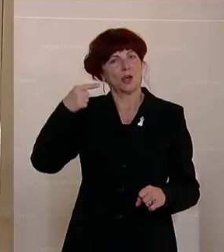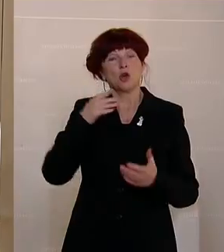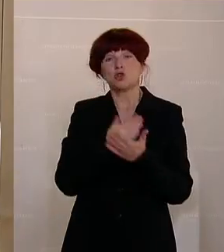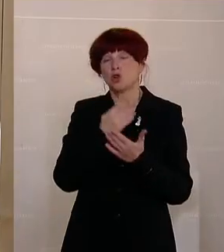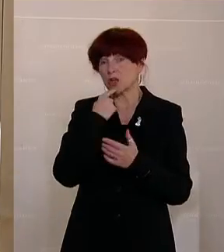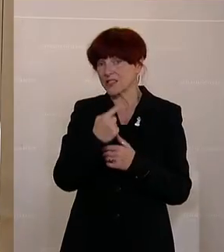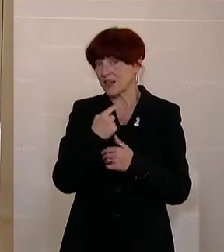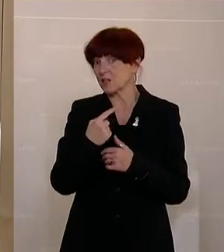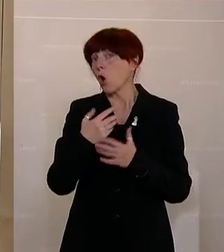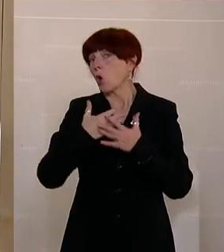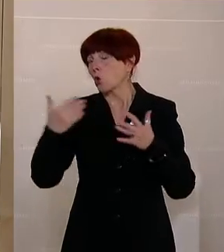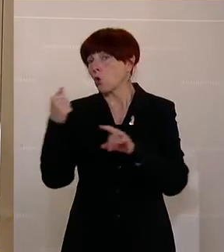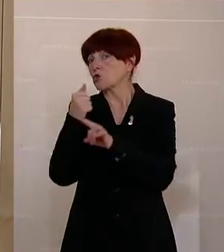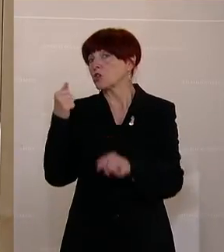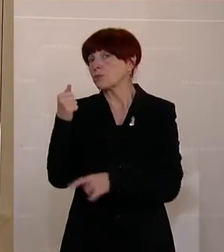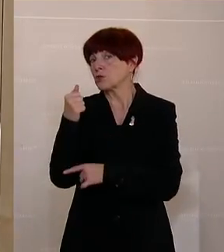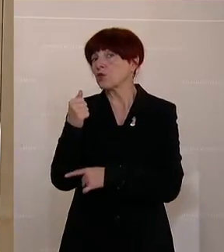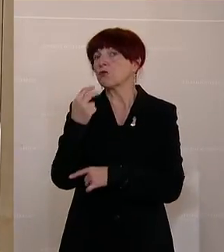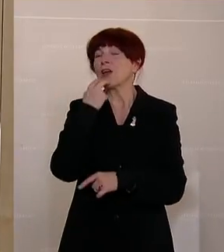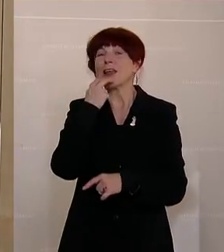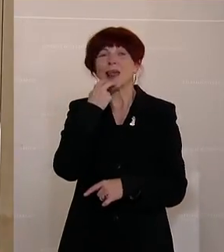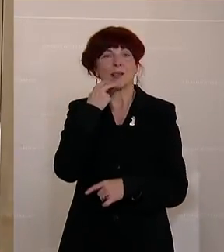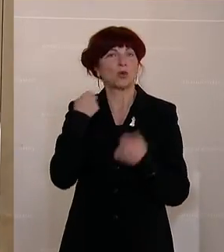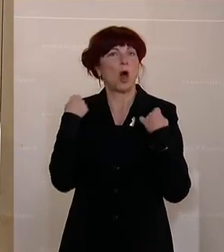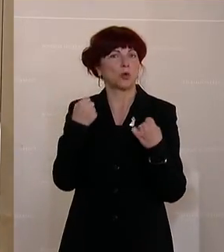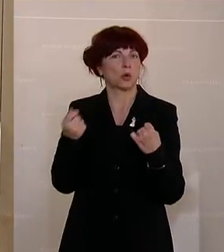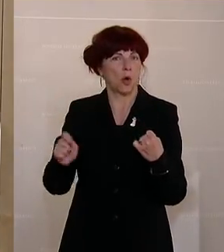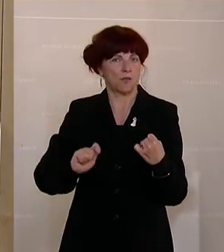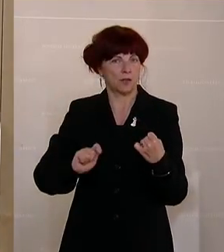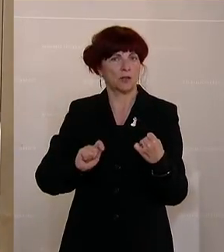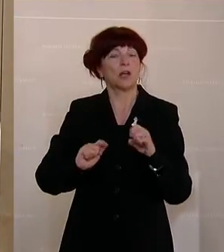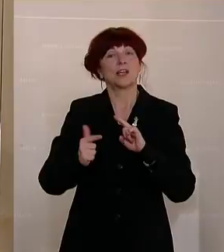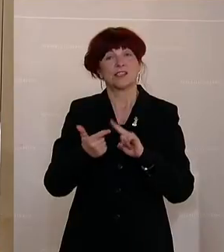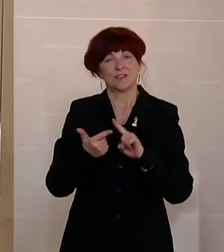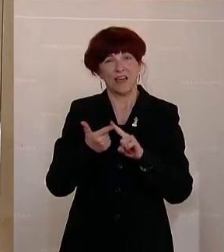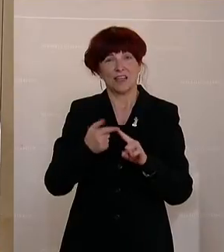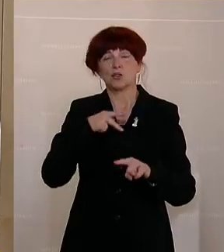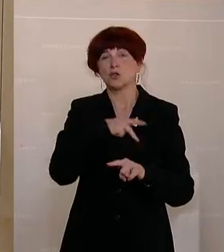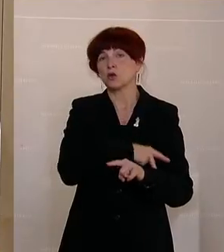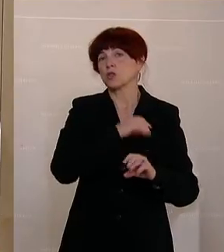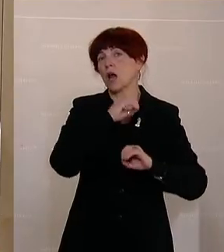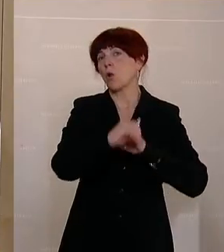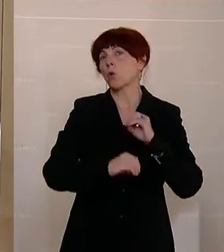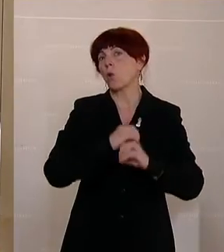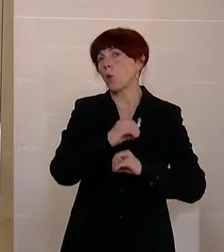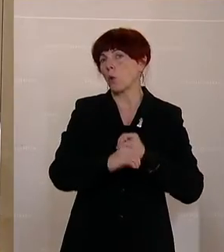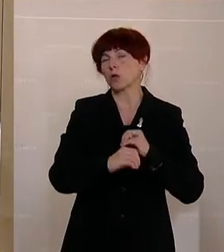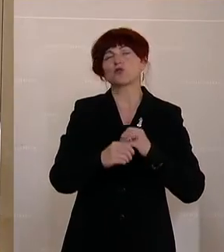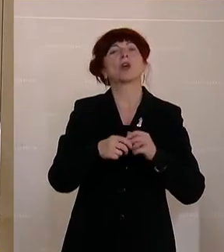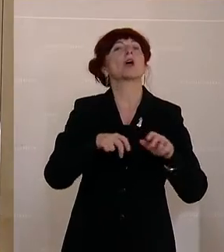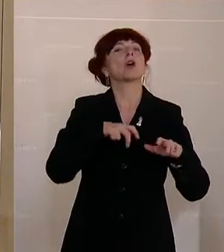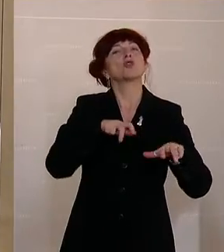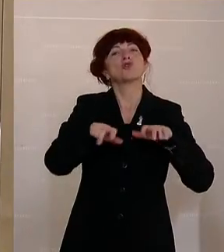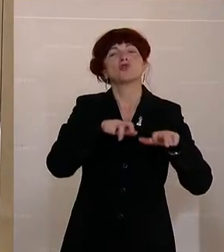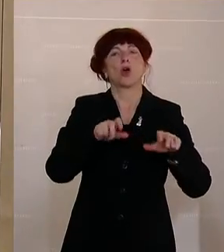Ankauf von Elektroautos. Und andererseits haben wir die sozial-ökologische Steuerreform. Und die hat ja nicht jetzt begonnen,